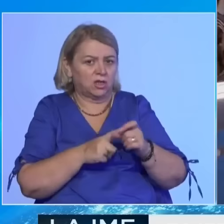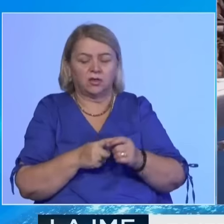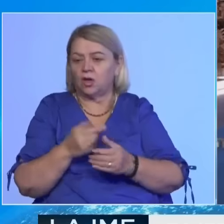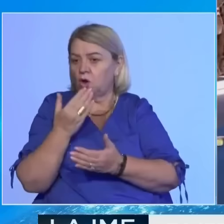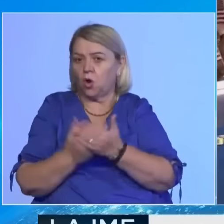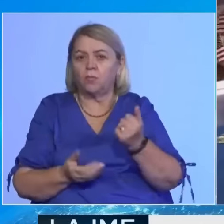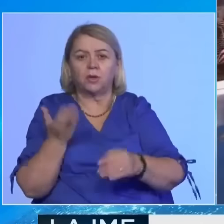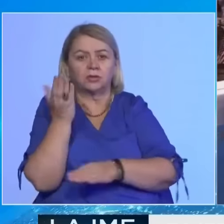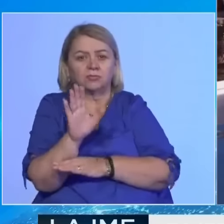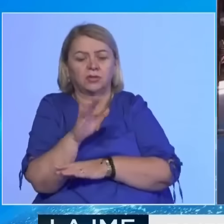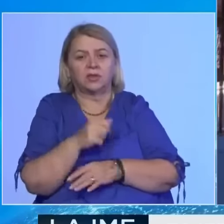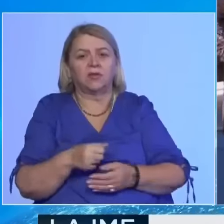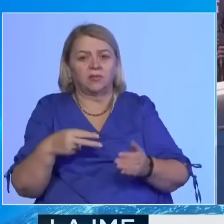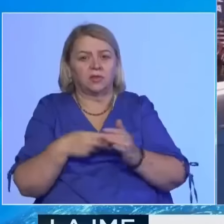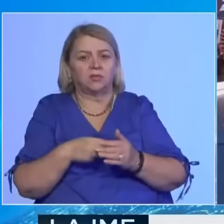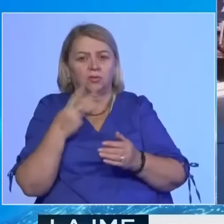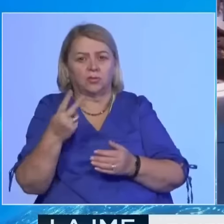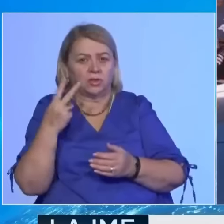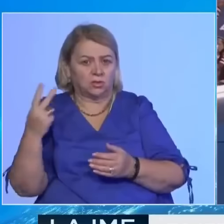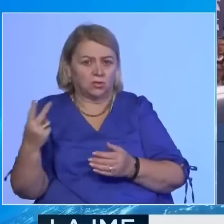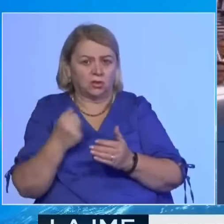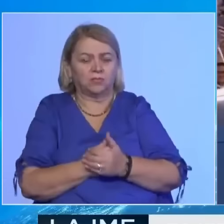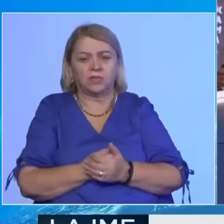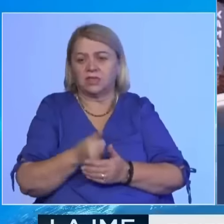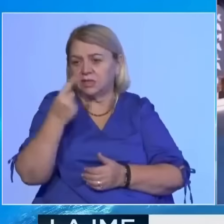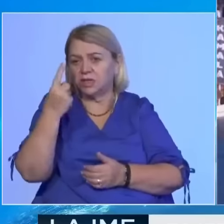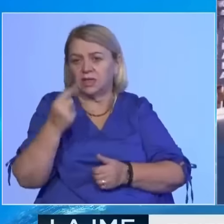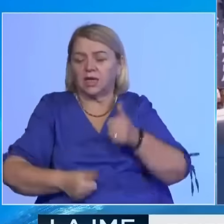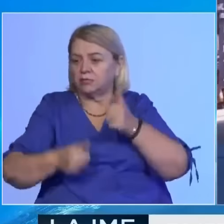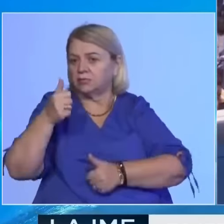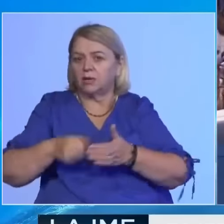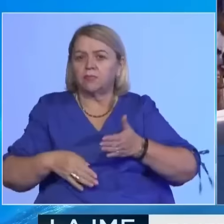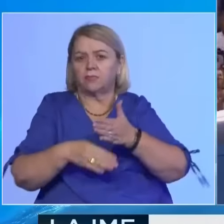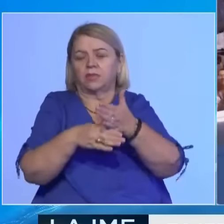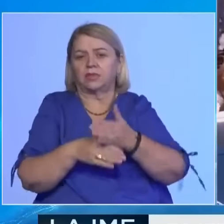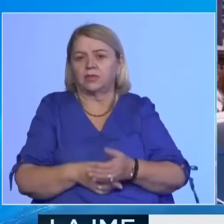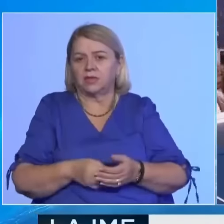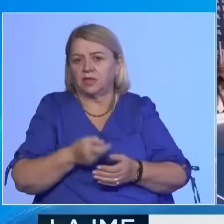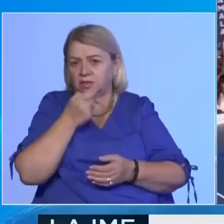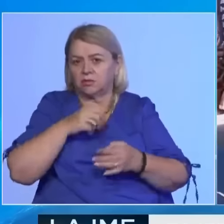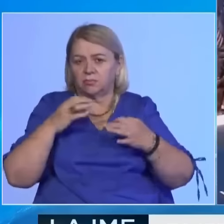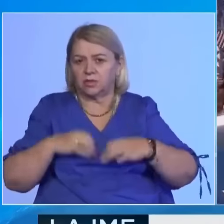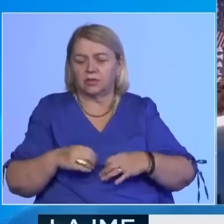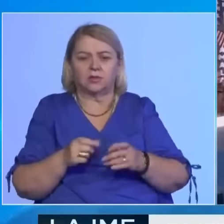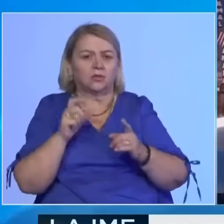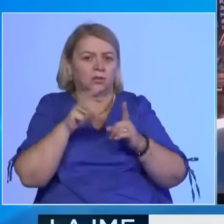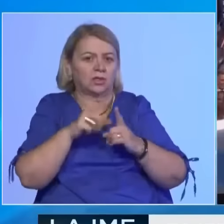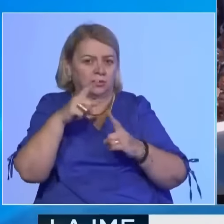ullësën në kongres në vitin 2022 ga një kandidat që kishtë përkrahën e ishë presidentit Donald Trump.